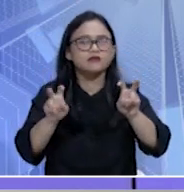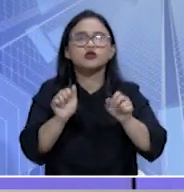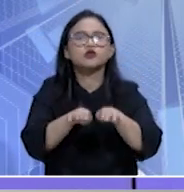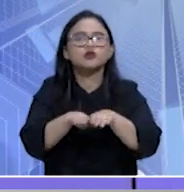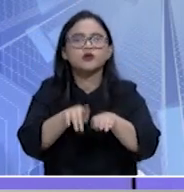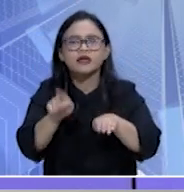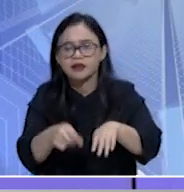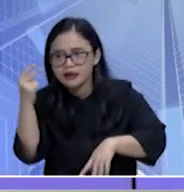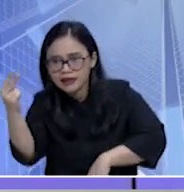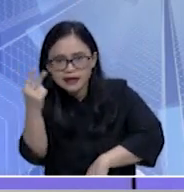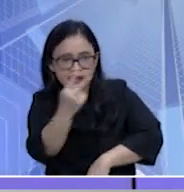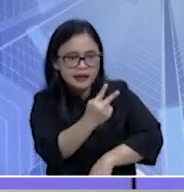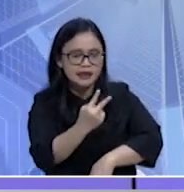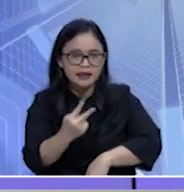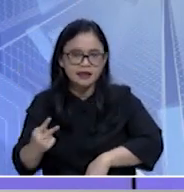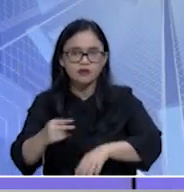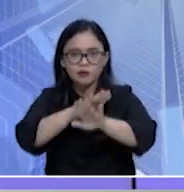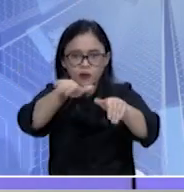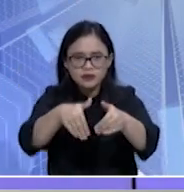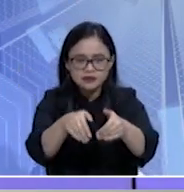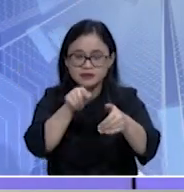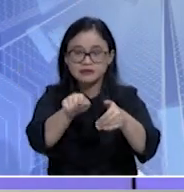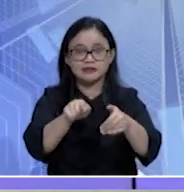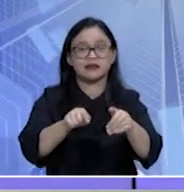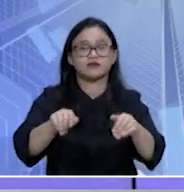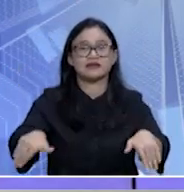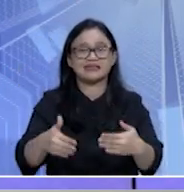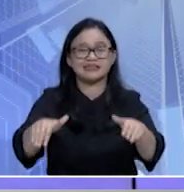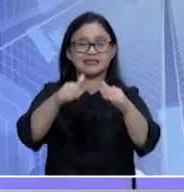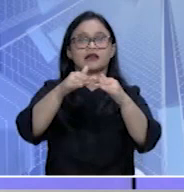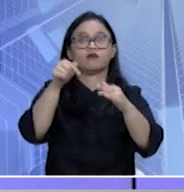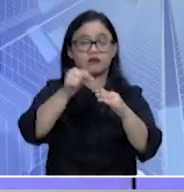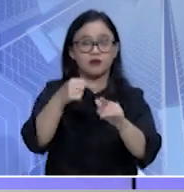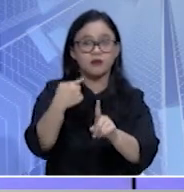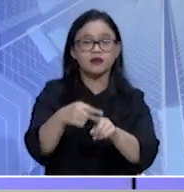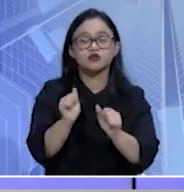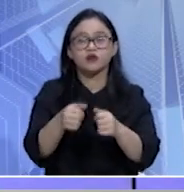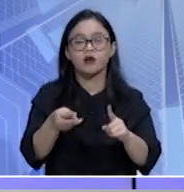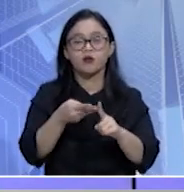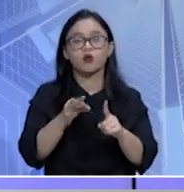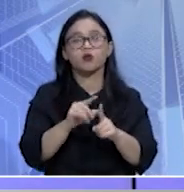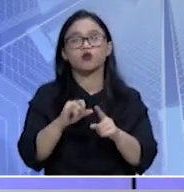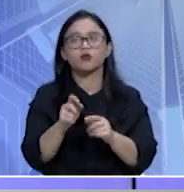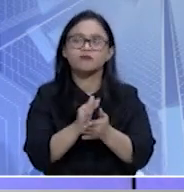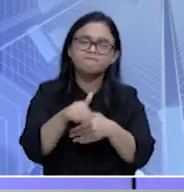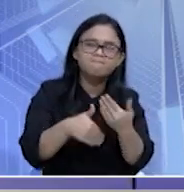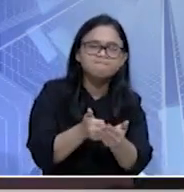berdasarkan relief yang ada dan di dinding candi ini, sekaligus untuk mendukung kelestarian Candi Borobudur.